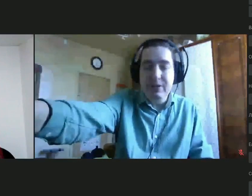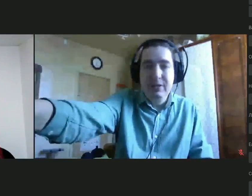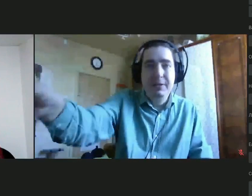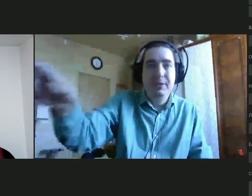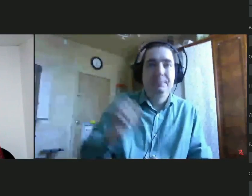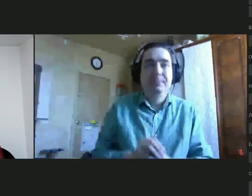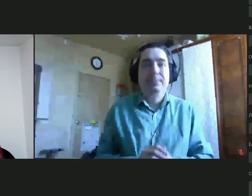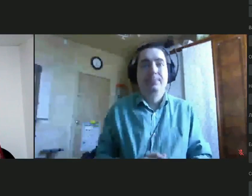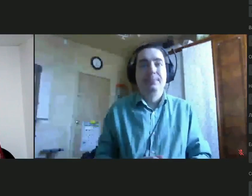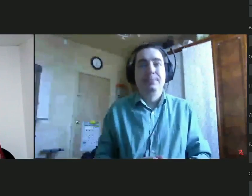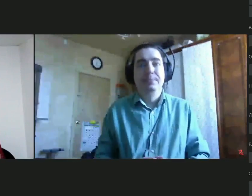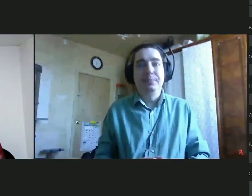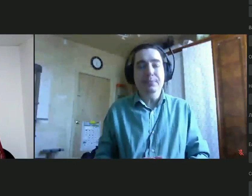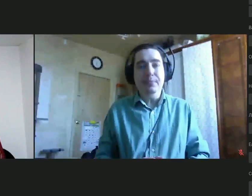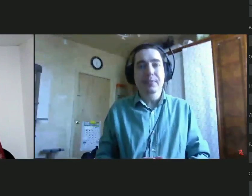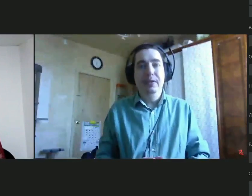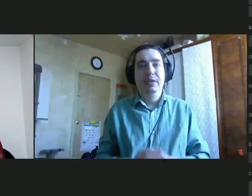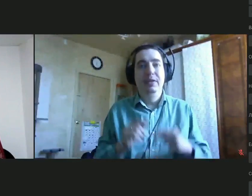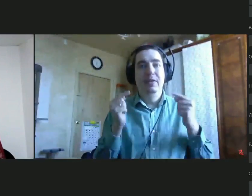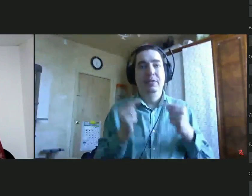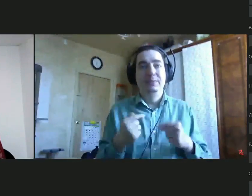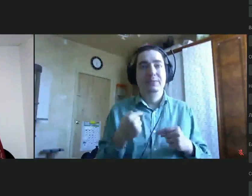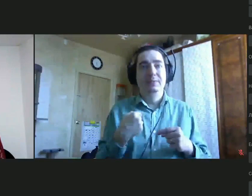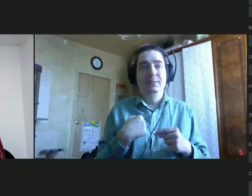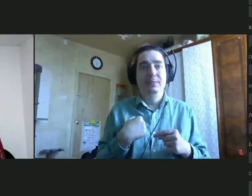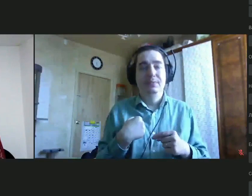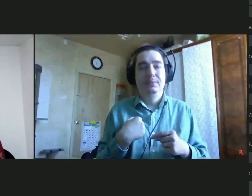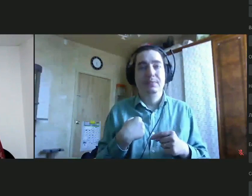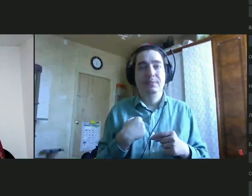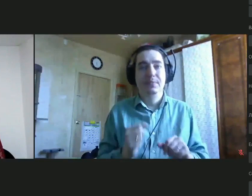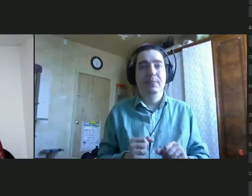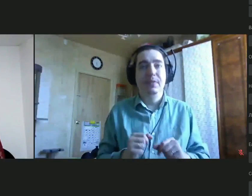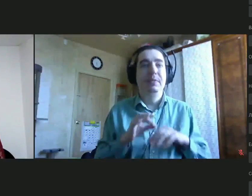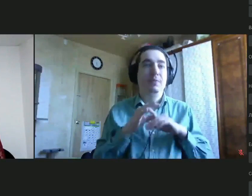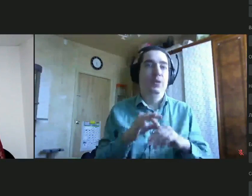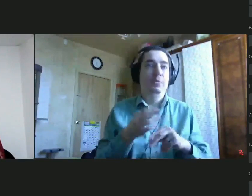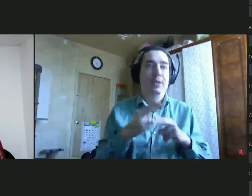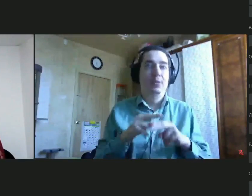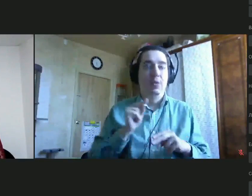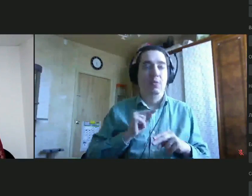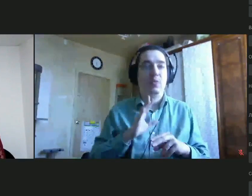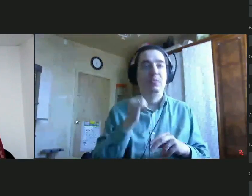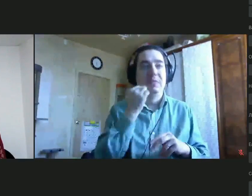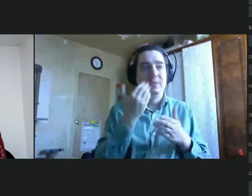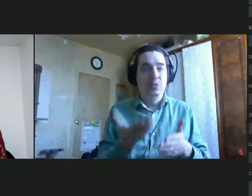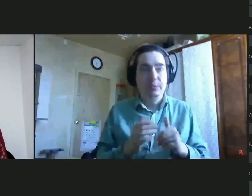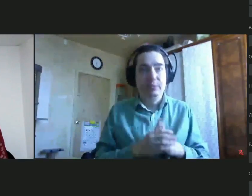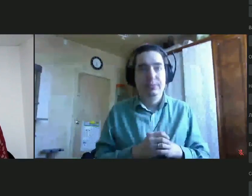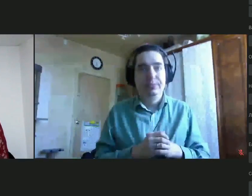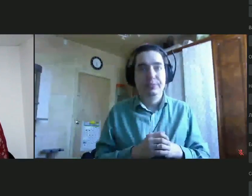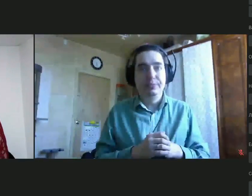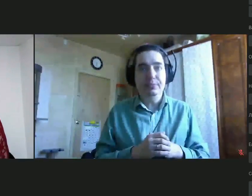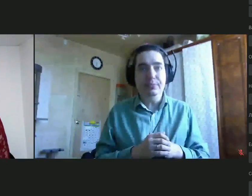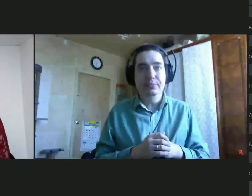соответственно, мы отобрали 100 подростков из Москвы и беседовали исключительно с ними, работали